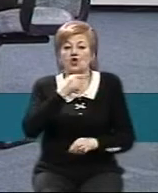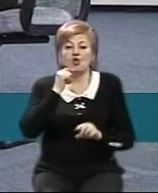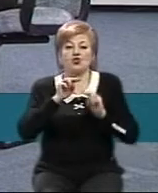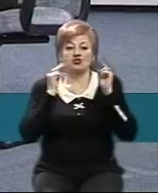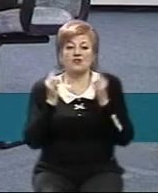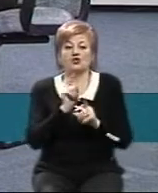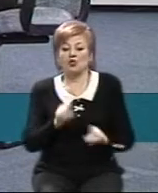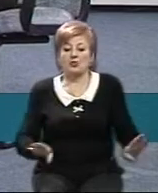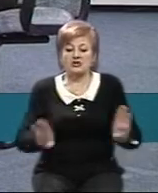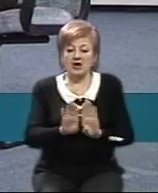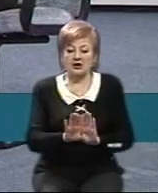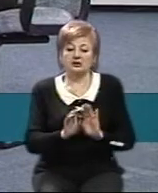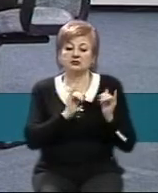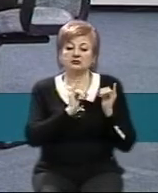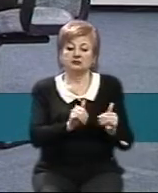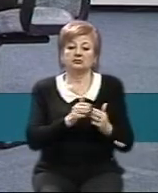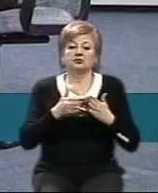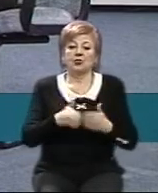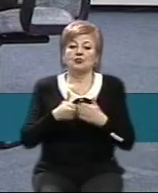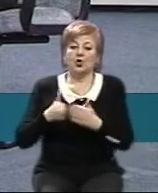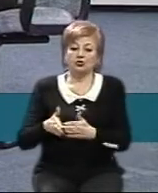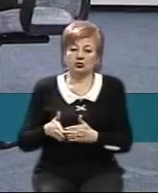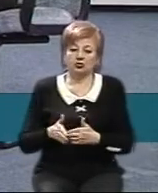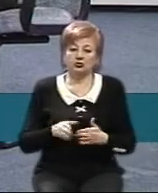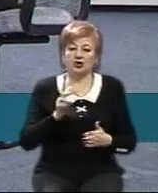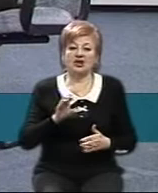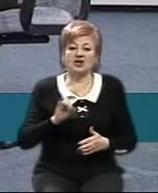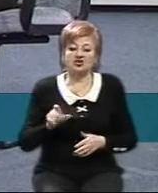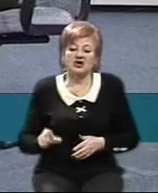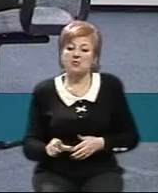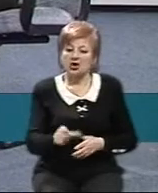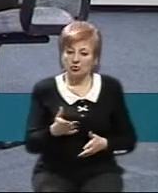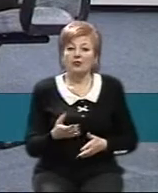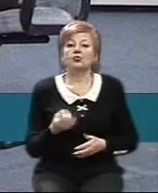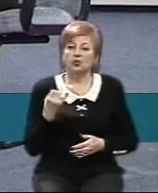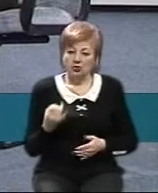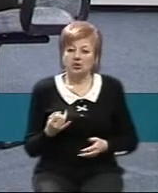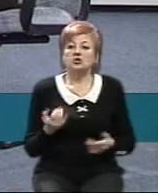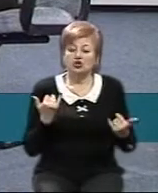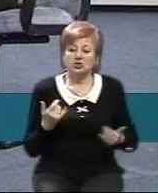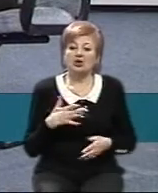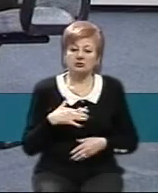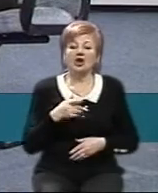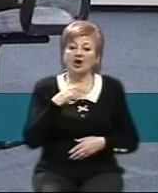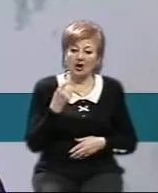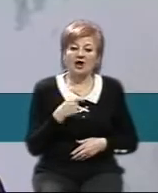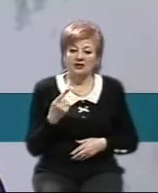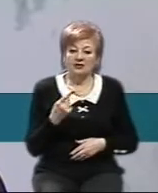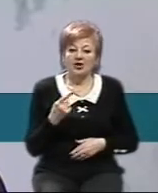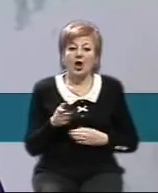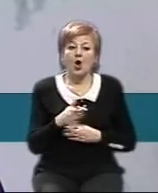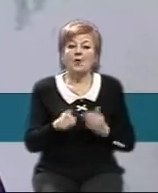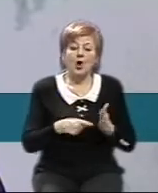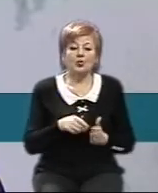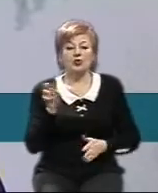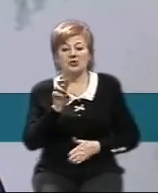перекрити для українських портів Керченську протоку. І, відповідно, зараз ми говоримо про те, що Маріупольські і